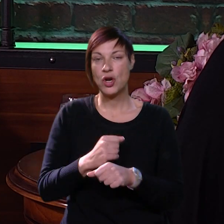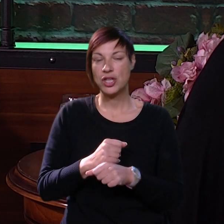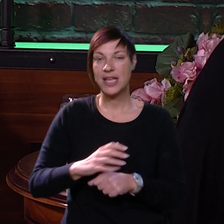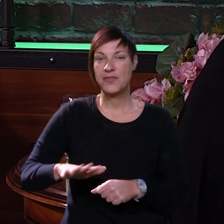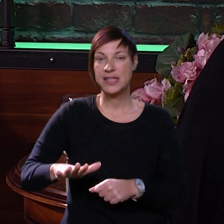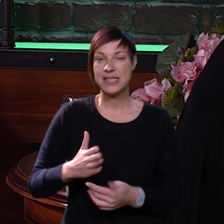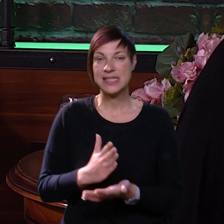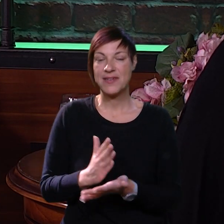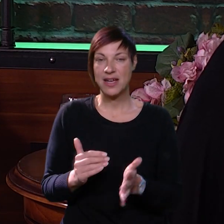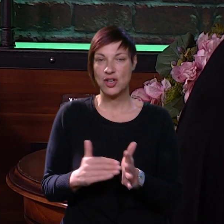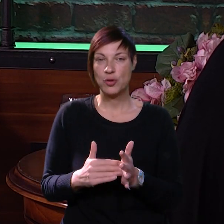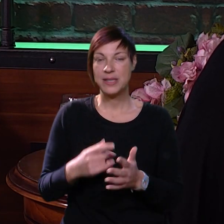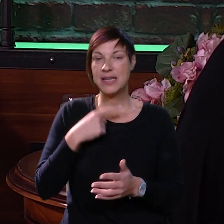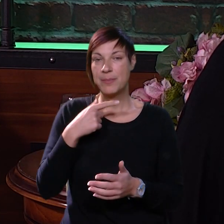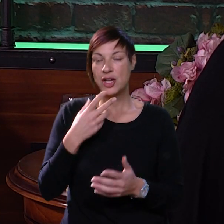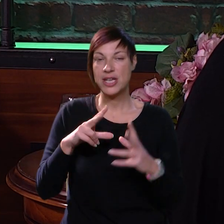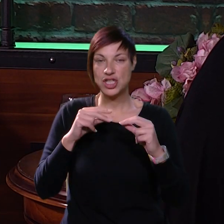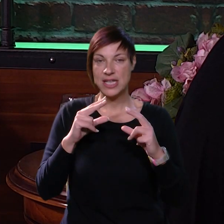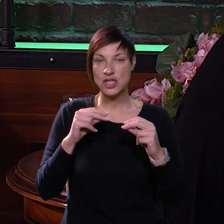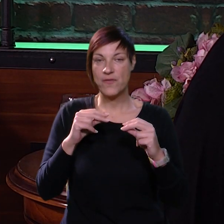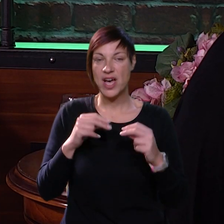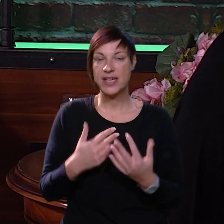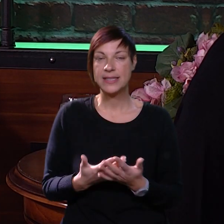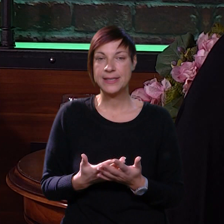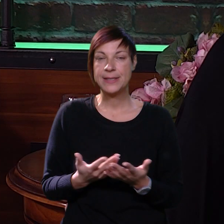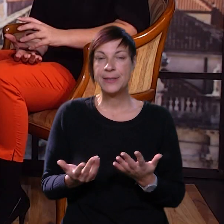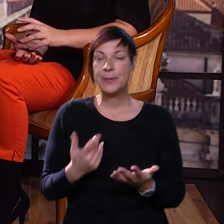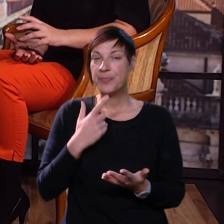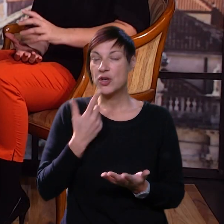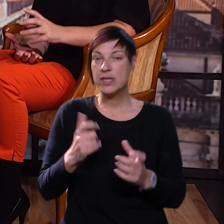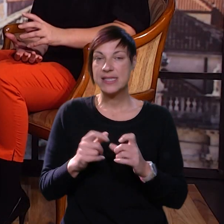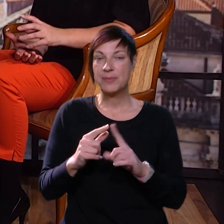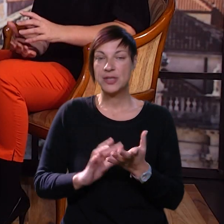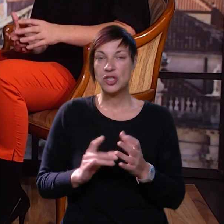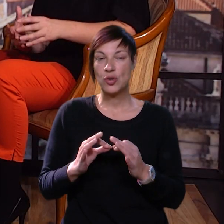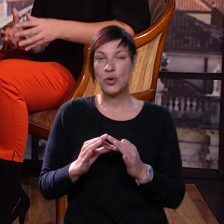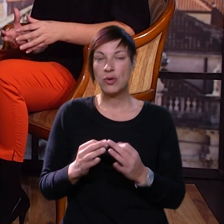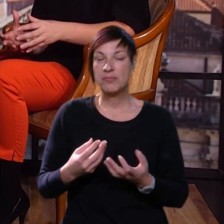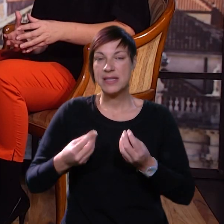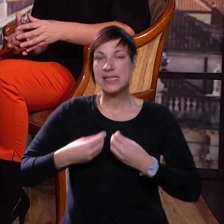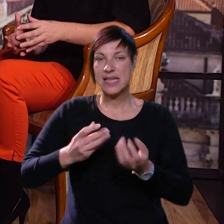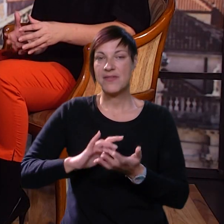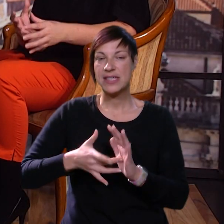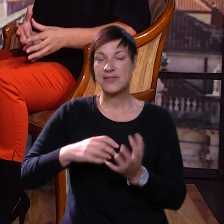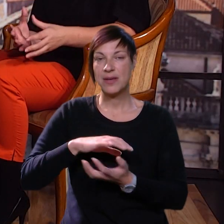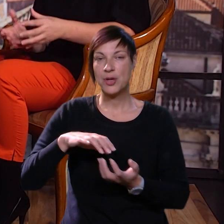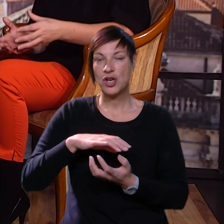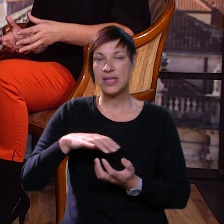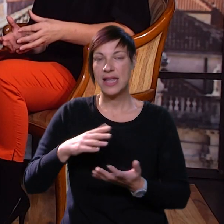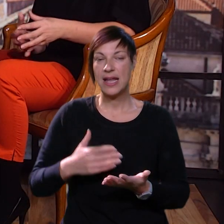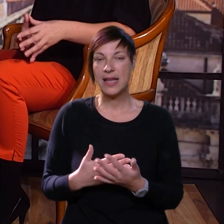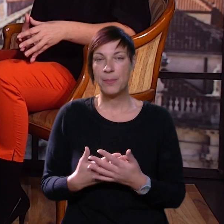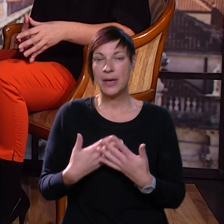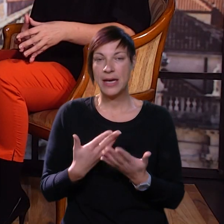djelovati na djete, svakako bi trebalo reći i razgovarati. Koje simptome, evo možda sa većim rojiteljima, ako nas sad neko